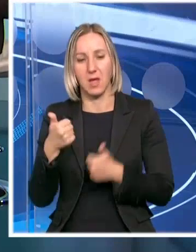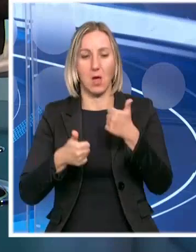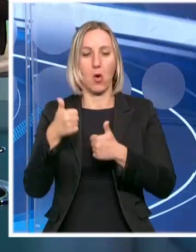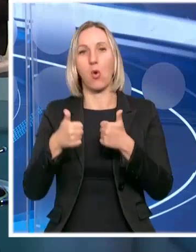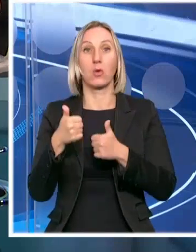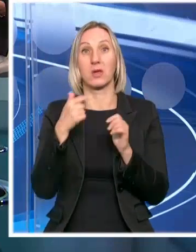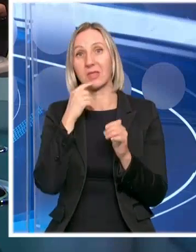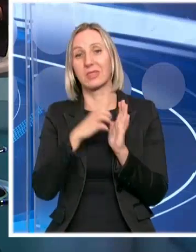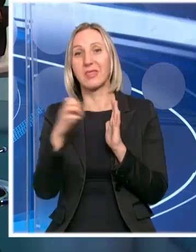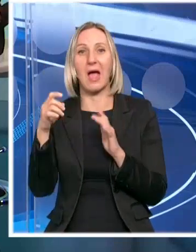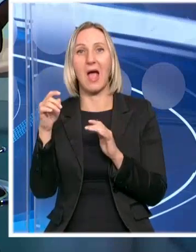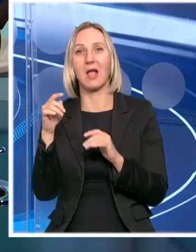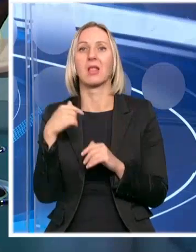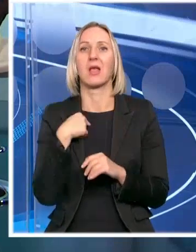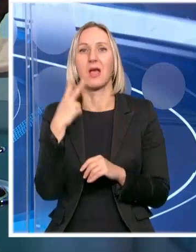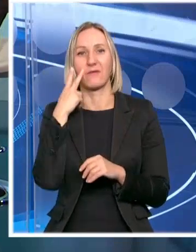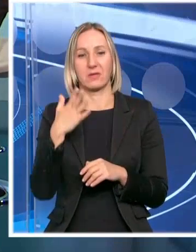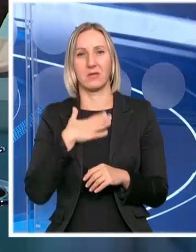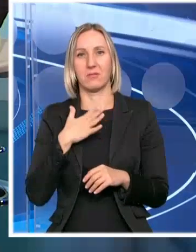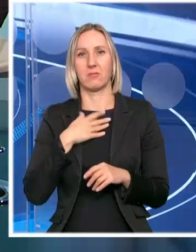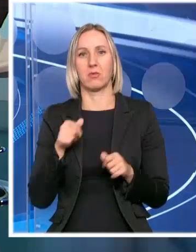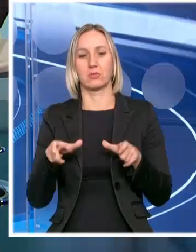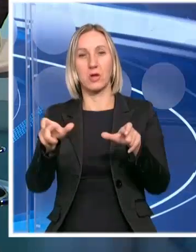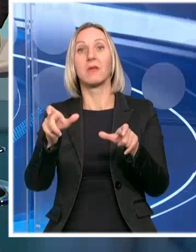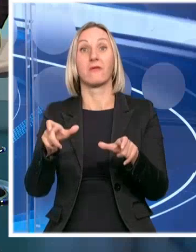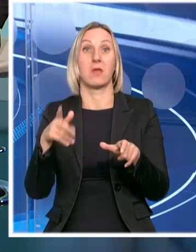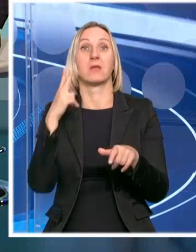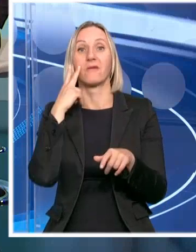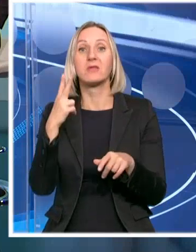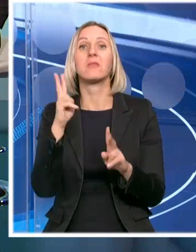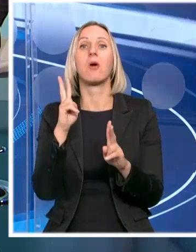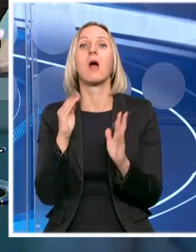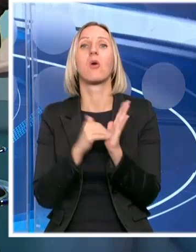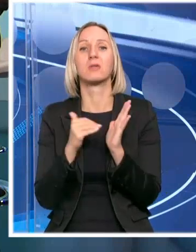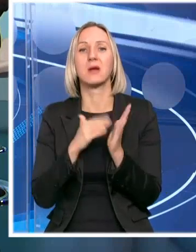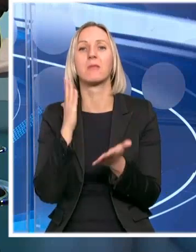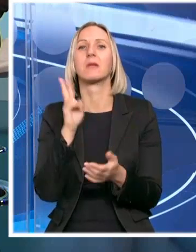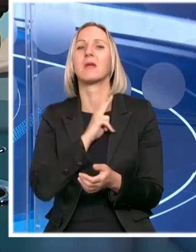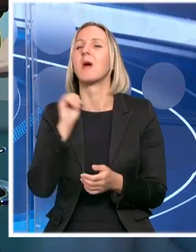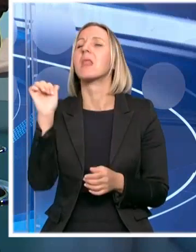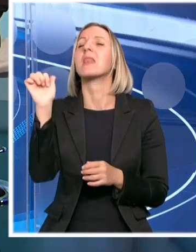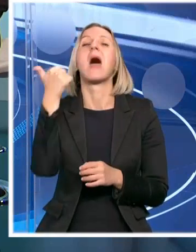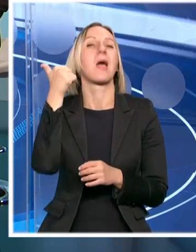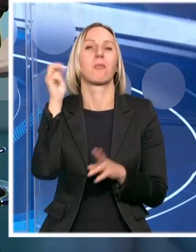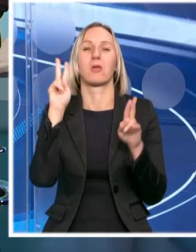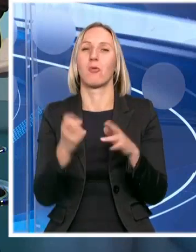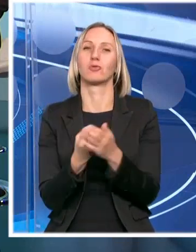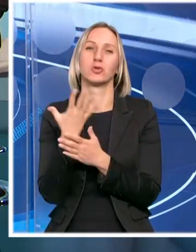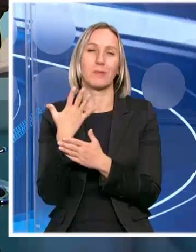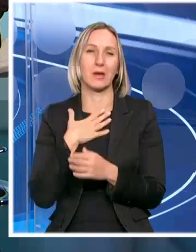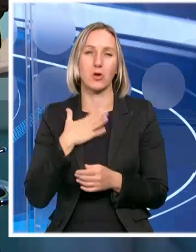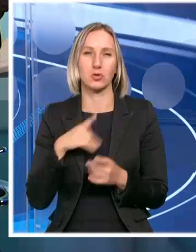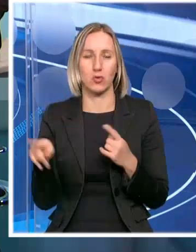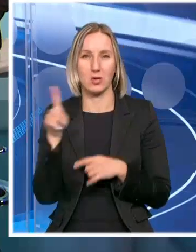Gde vi sebe vidite u novoj vladi? Ja sebe vidim u ovoj žetvi da mi odradimo kako treba da imamo najbolji mogući prinos u ovoj godini.